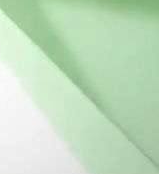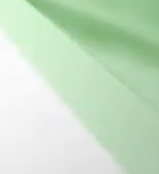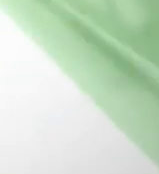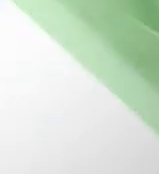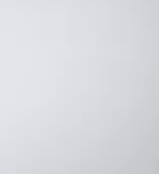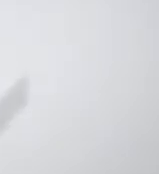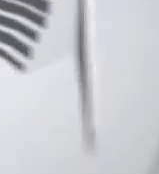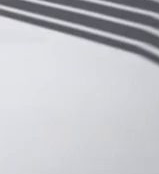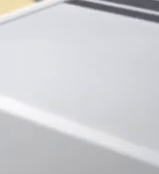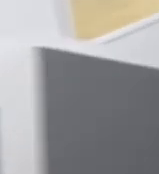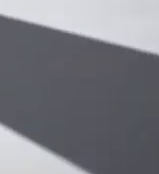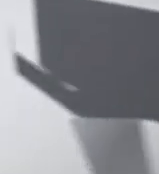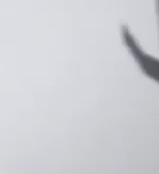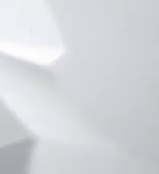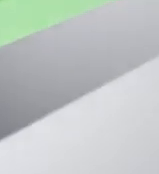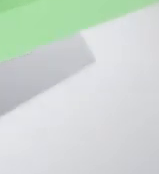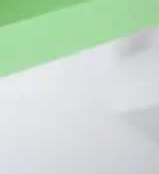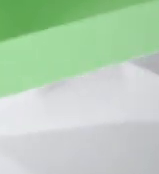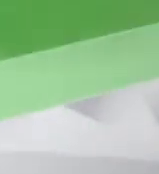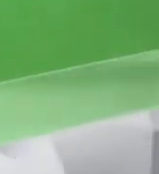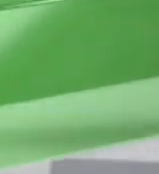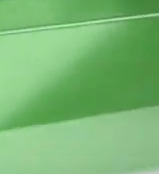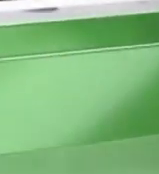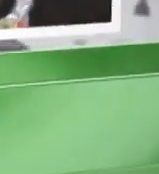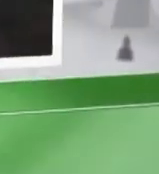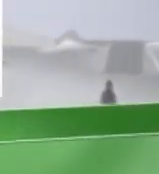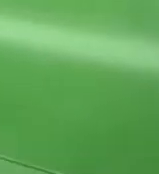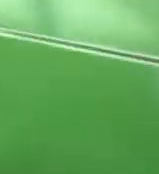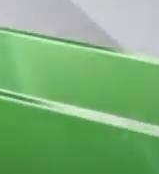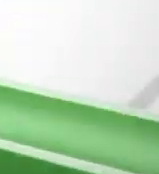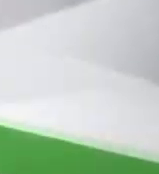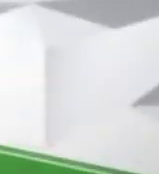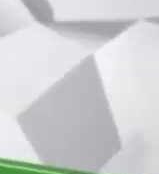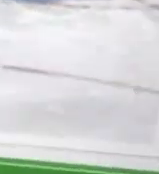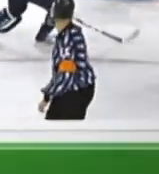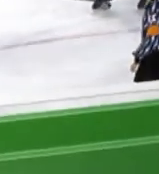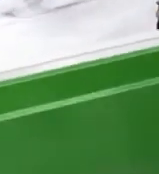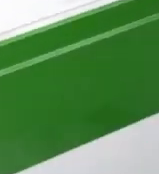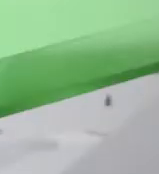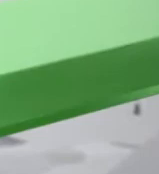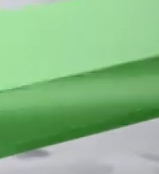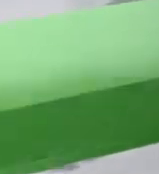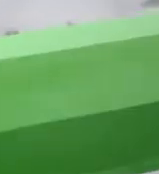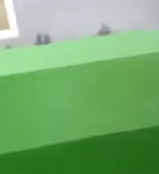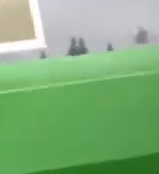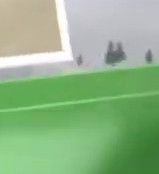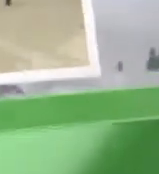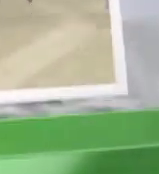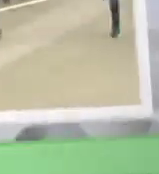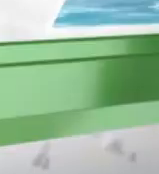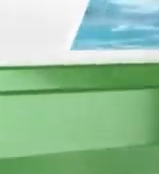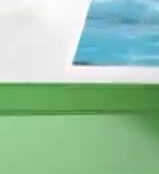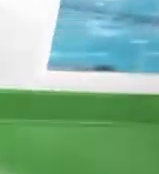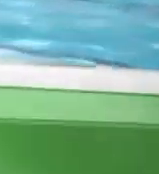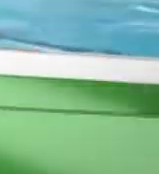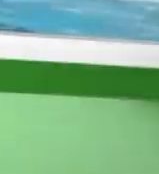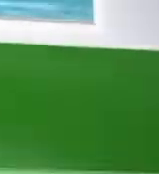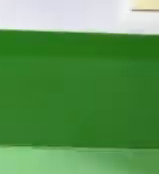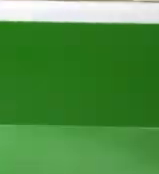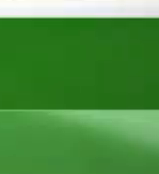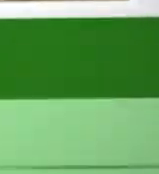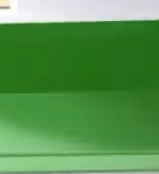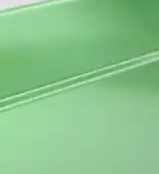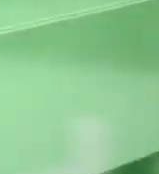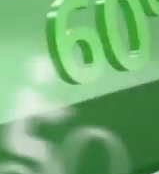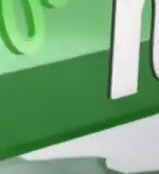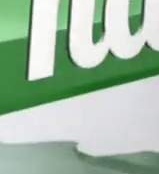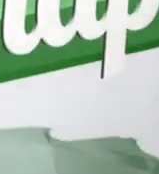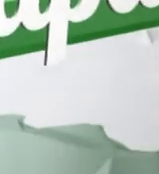.Егорова